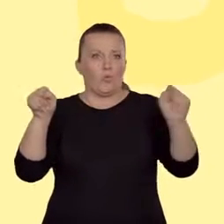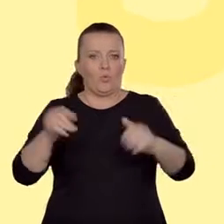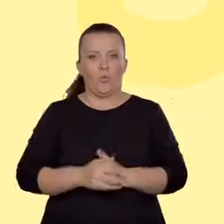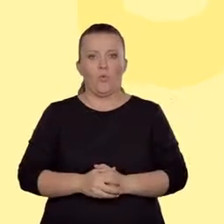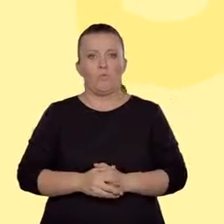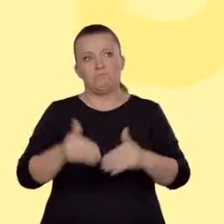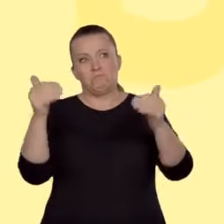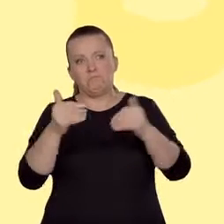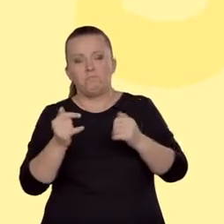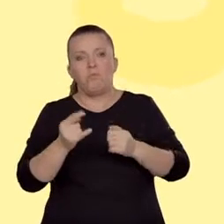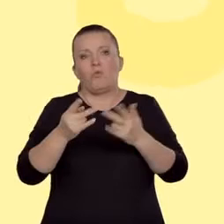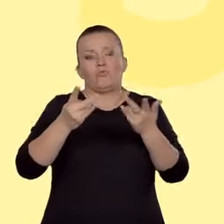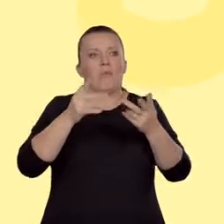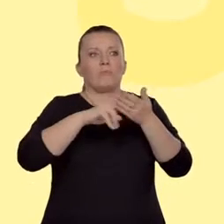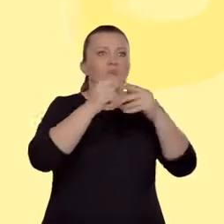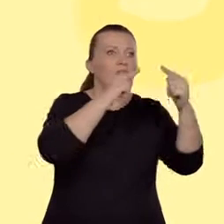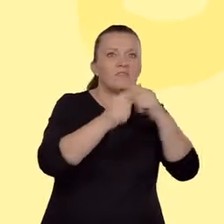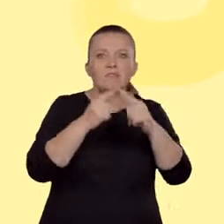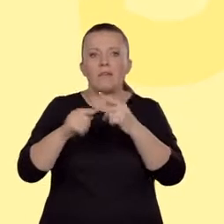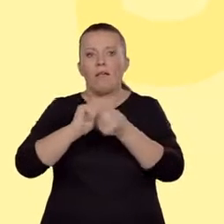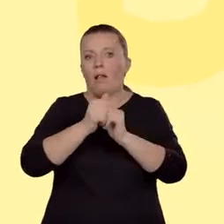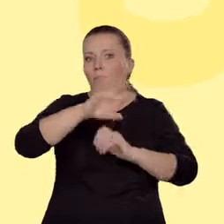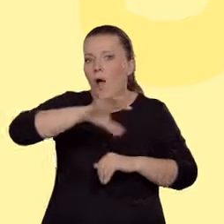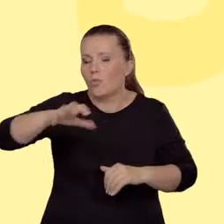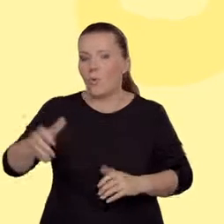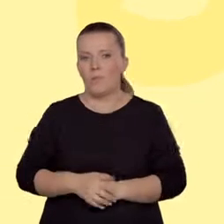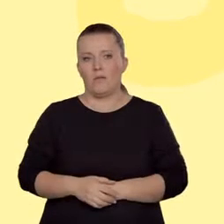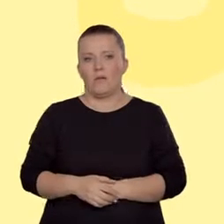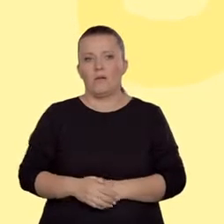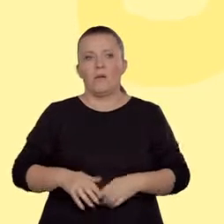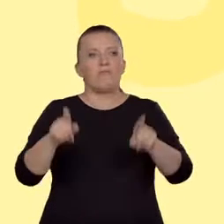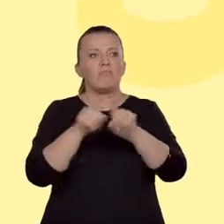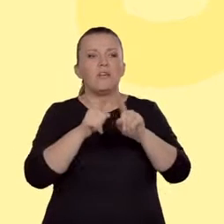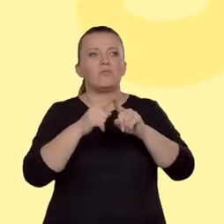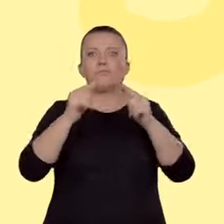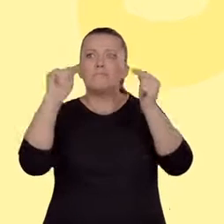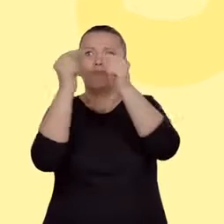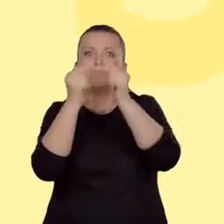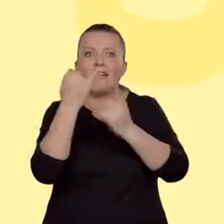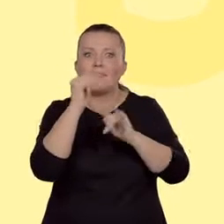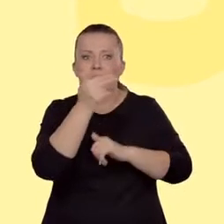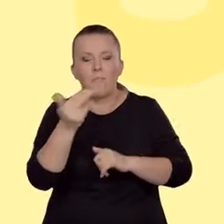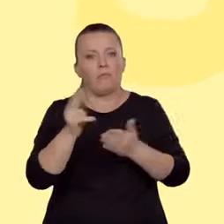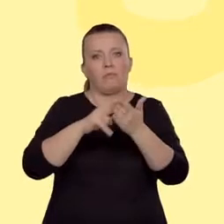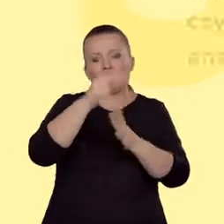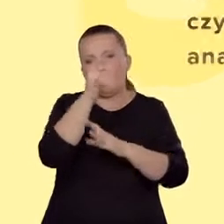elementy formalne, takie jak styl czy gatunek, rodzaj lub przedmiot nawiązań, na przykład malarstwo czy filozofia.